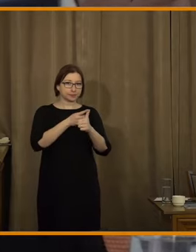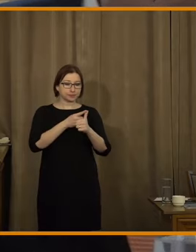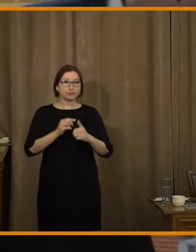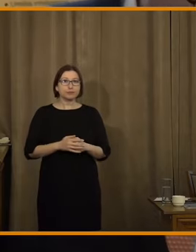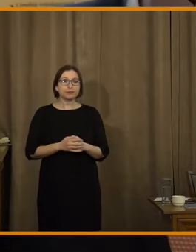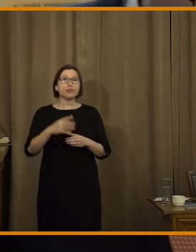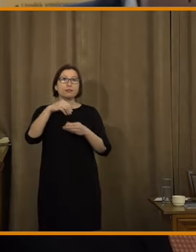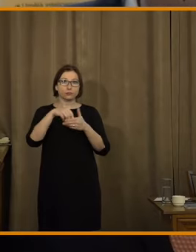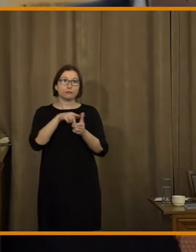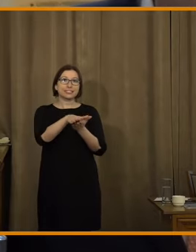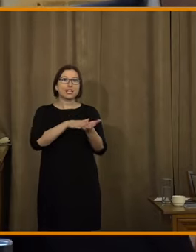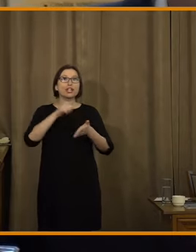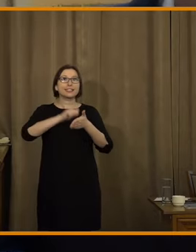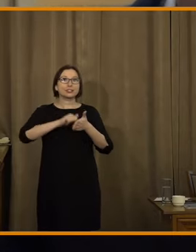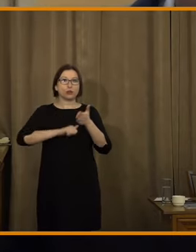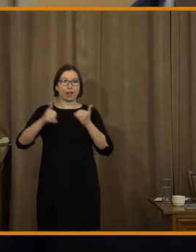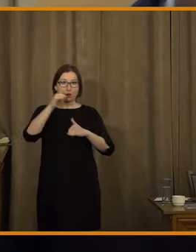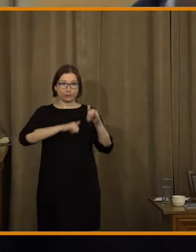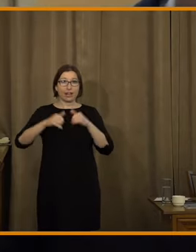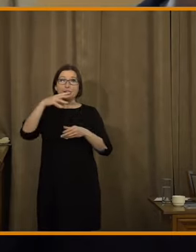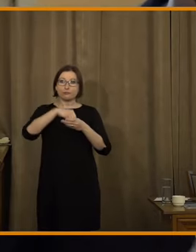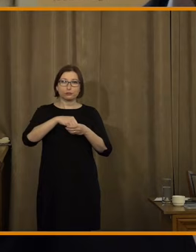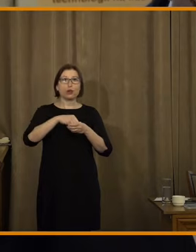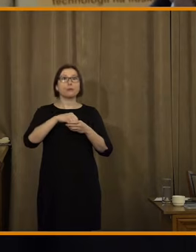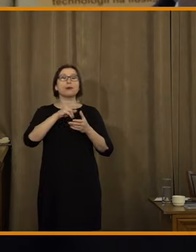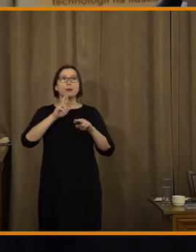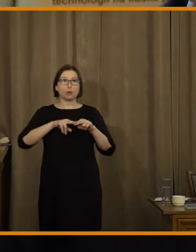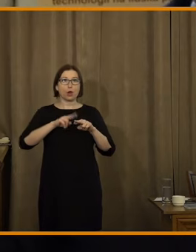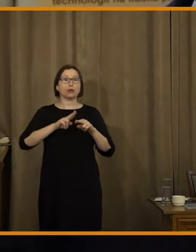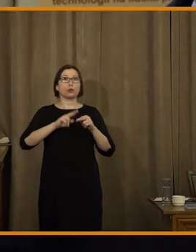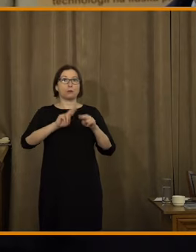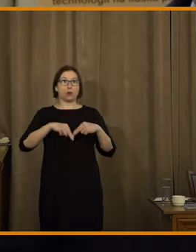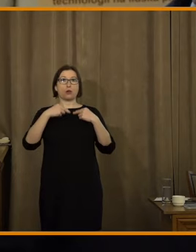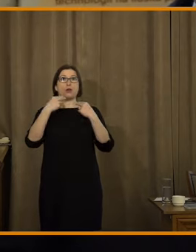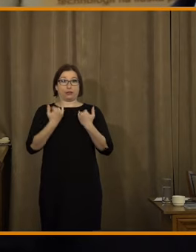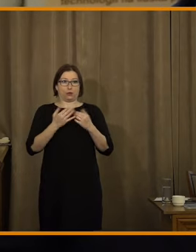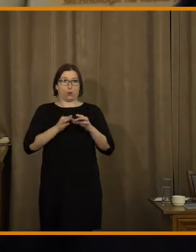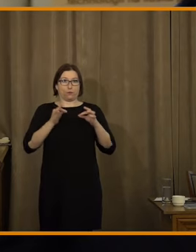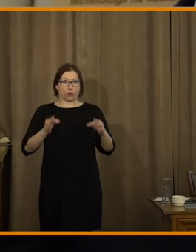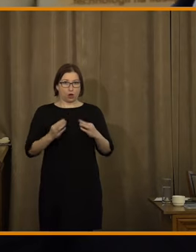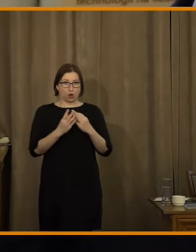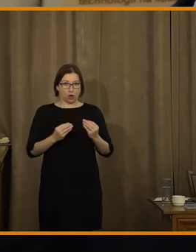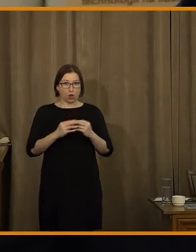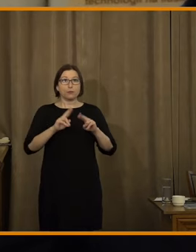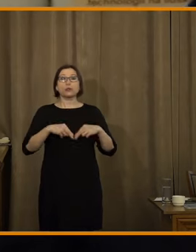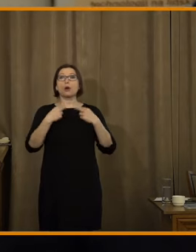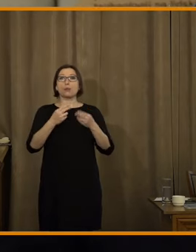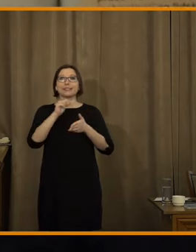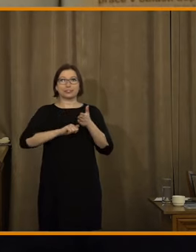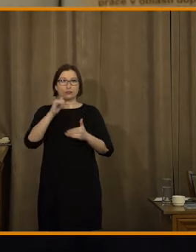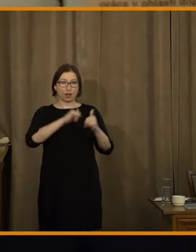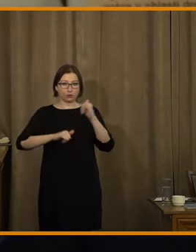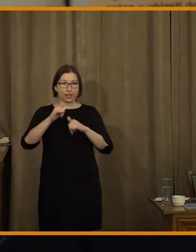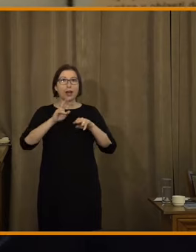Respektive začínáme tiskou konferenci, která bude bezprostředně následovat po tomém úvodu. Následně tedy